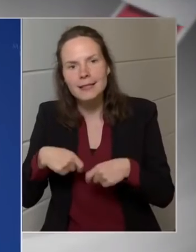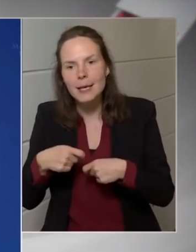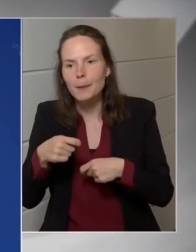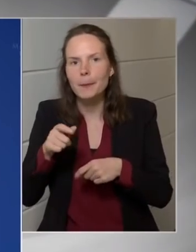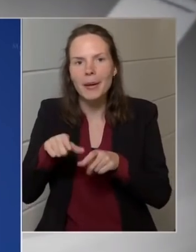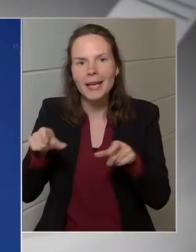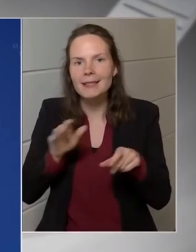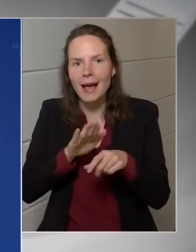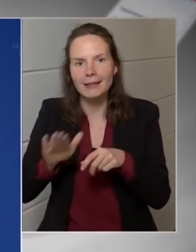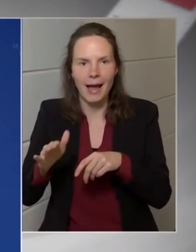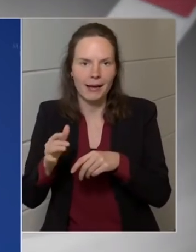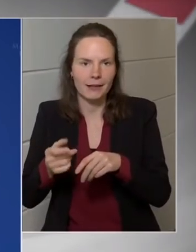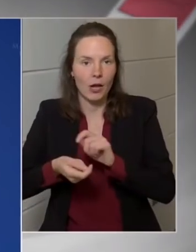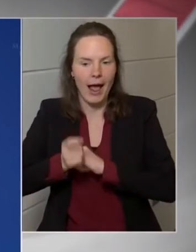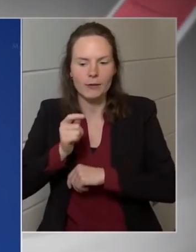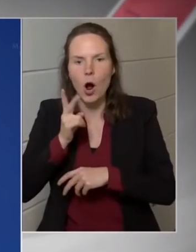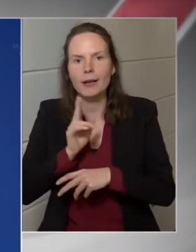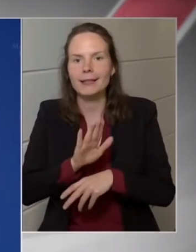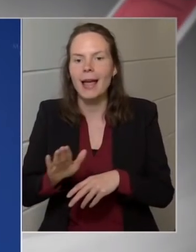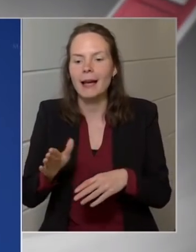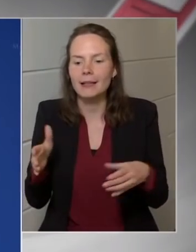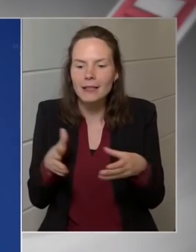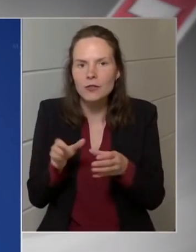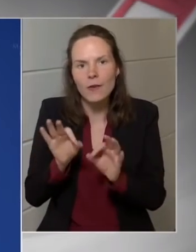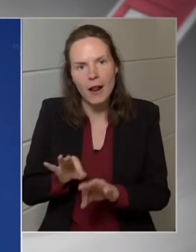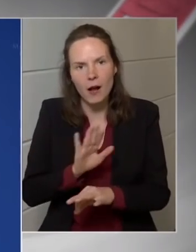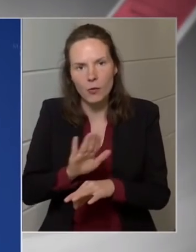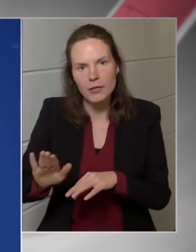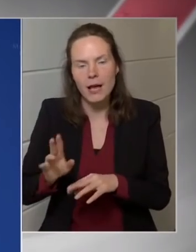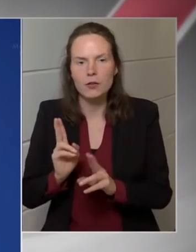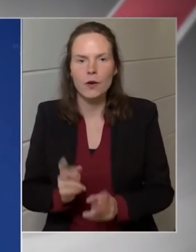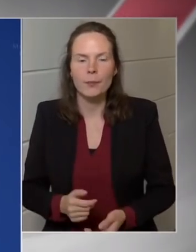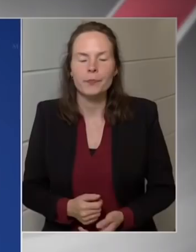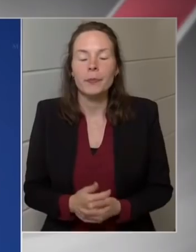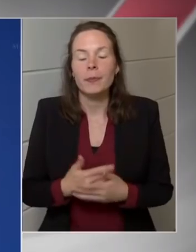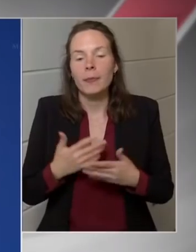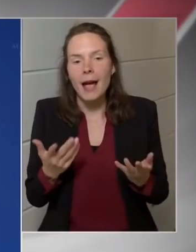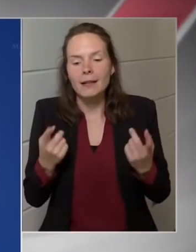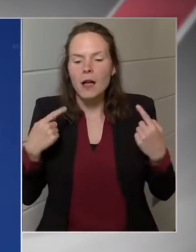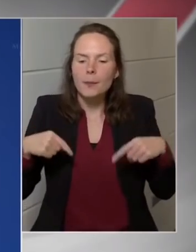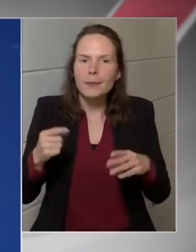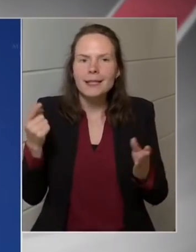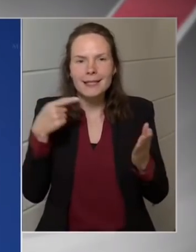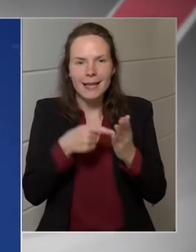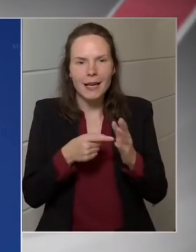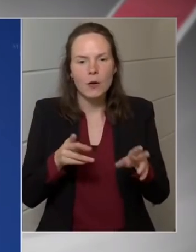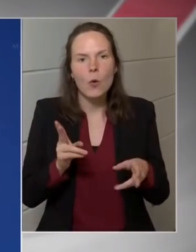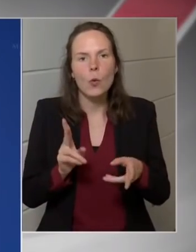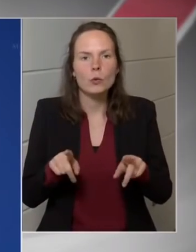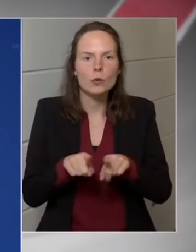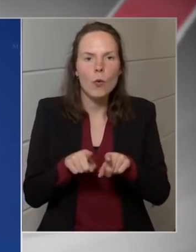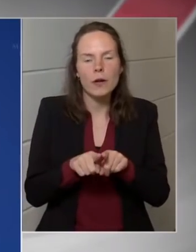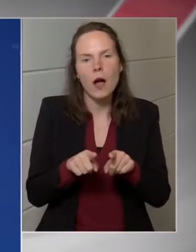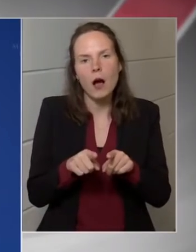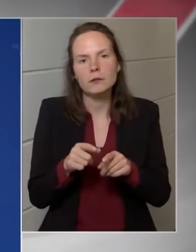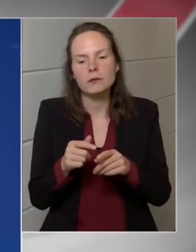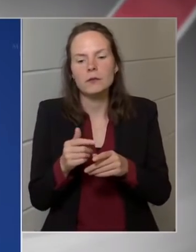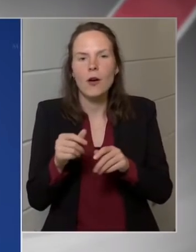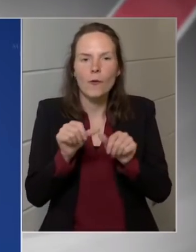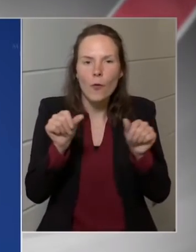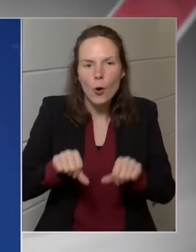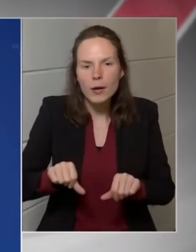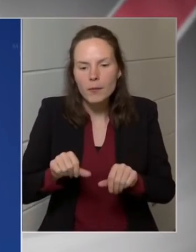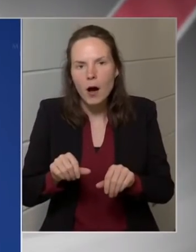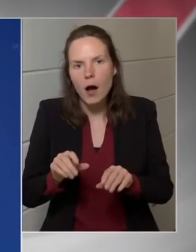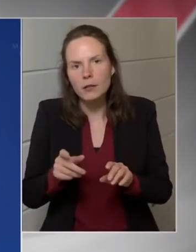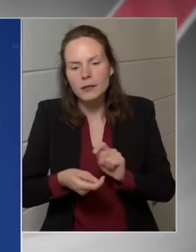Noha ezt a kisvállalkozóknak találtuk ki, tehát a fodrásznak, a cipésznek azoknak, kis egzisztenciákat működtetnek a